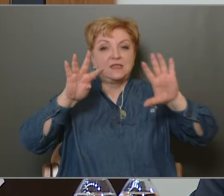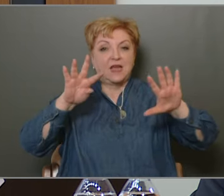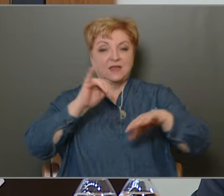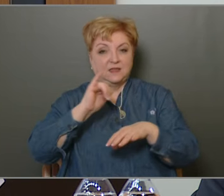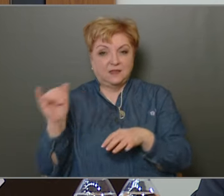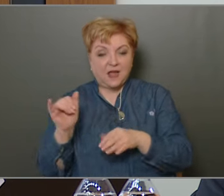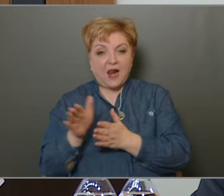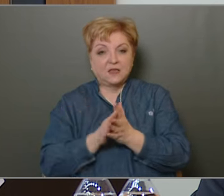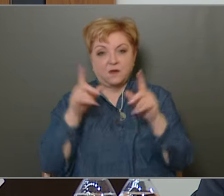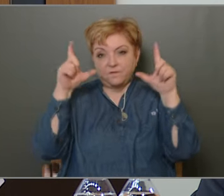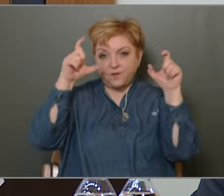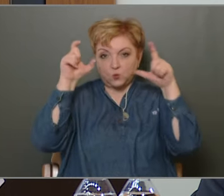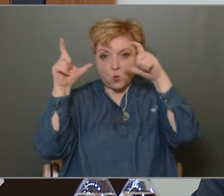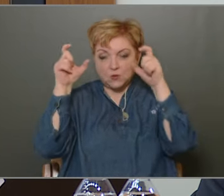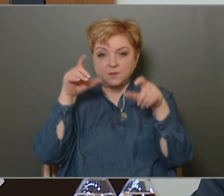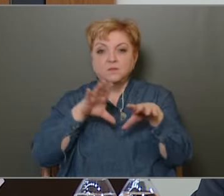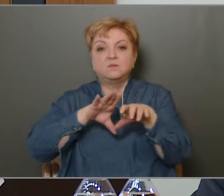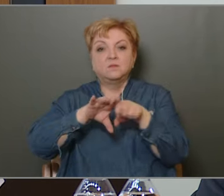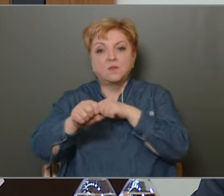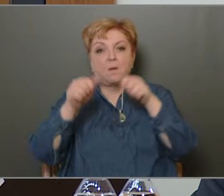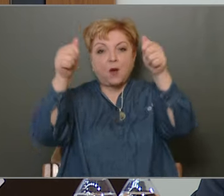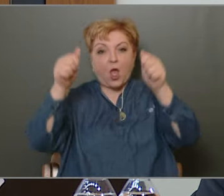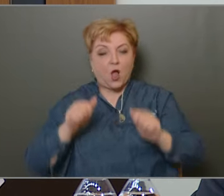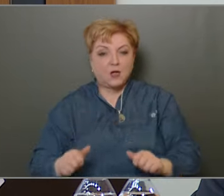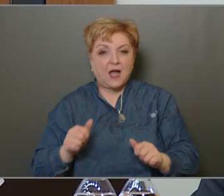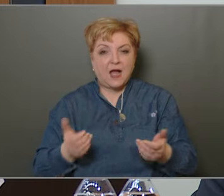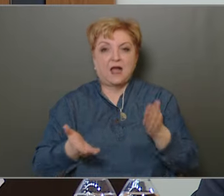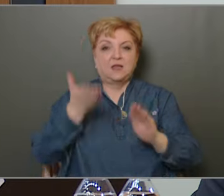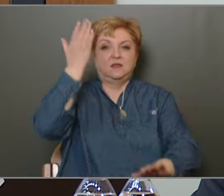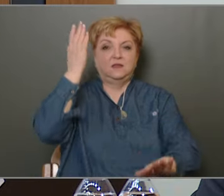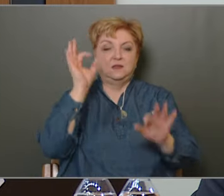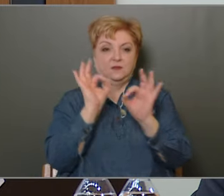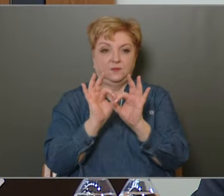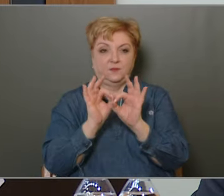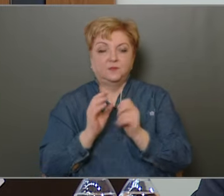elkezdtem fotózgatni megrongált plakátjaink néhány kiemelt esetét.